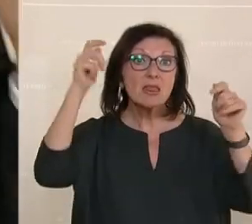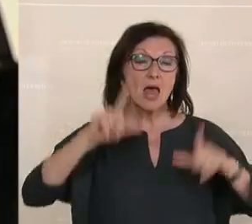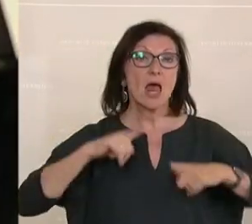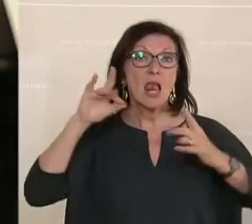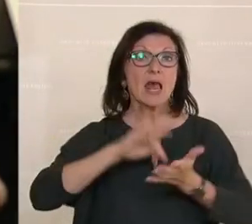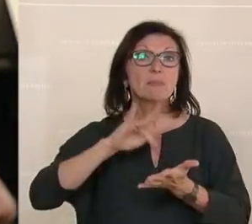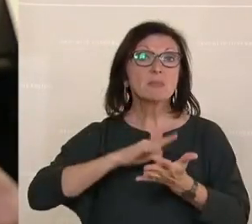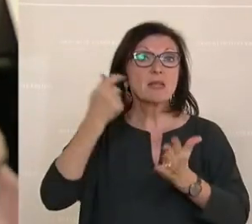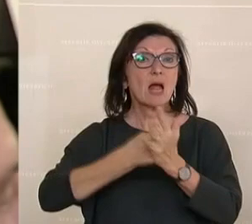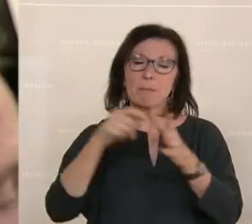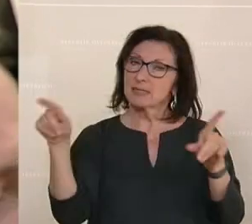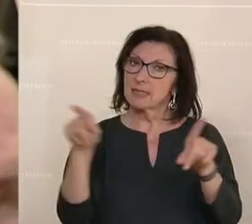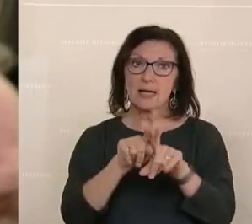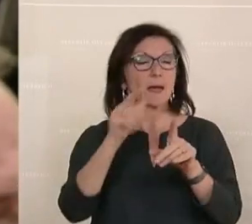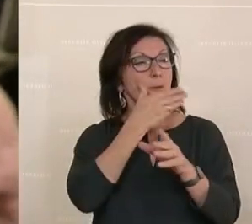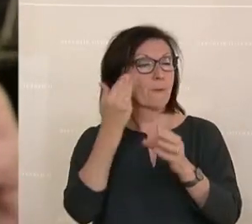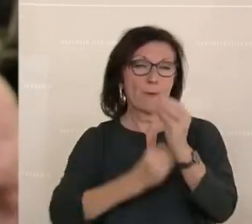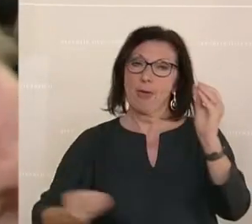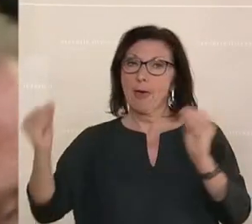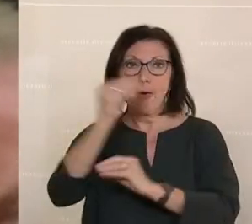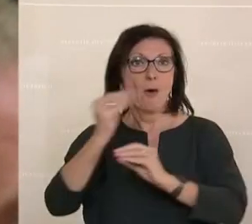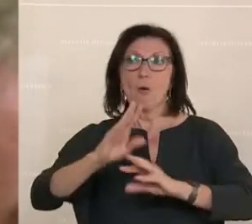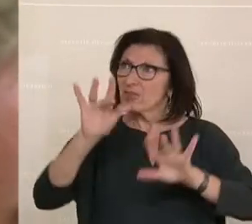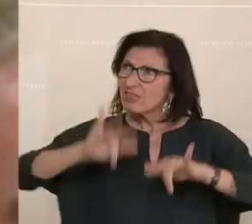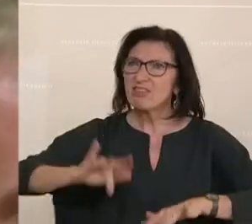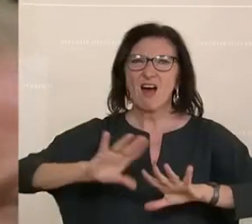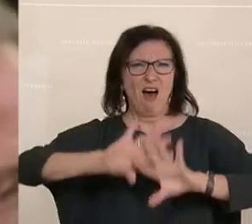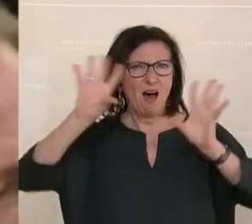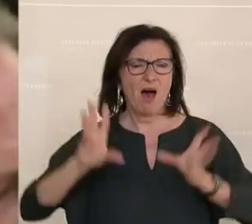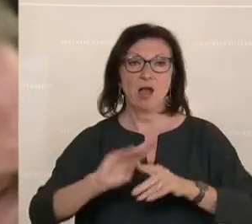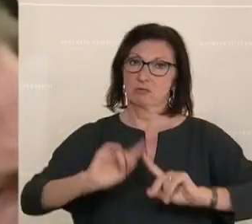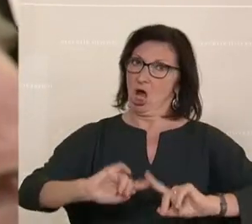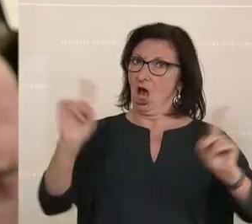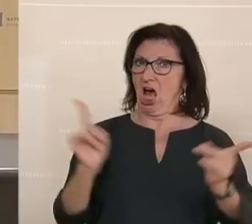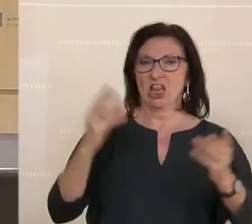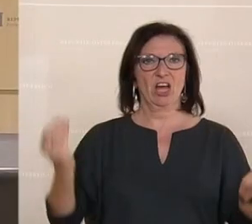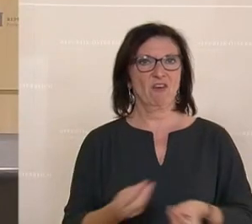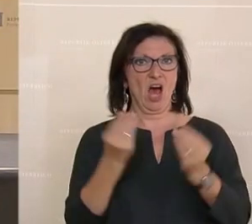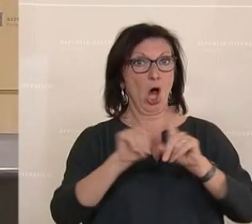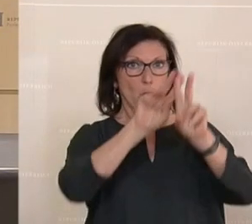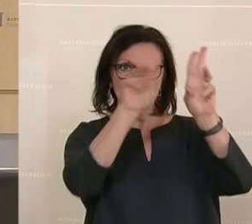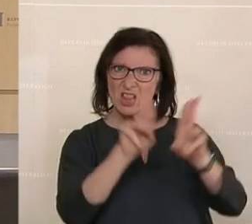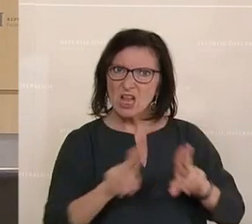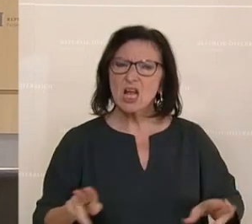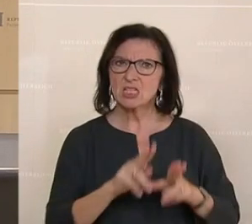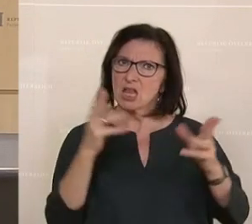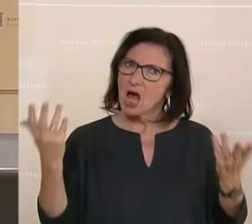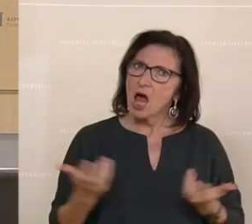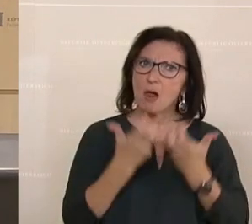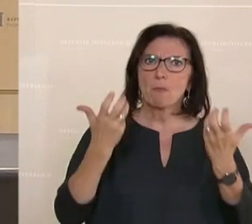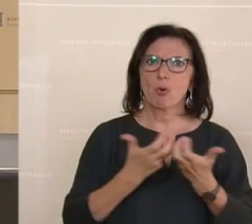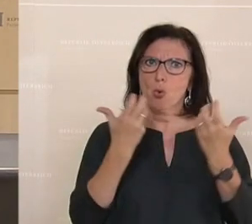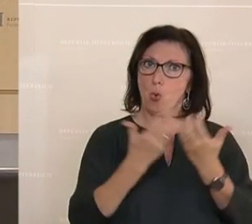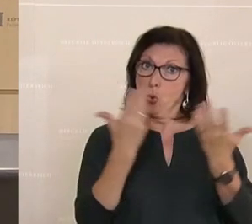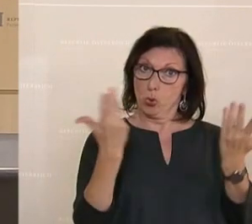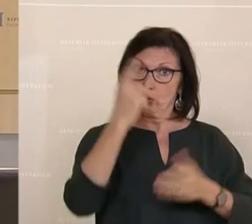sind nicht gestiegen und es gibt auch alles. Sonstige Waren, interessanterweise auch internationale Waren, die unter die Sanktionen fallen, gibt